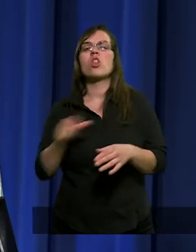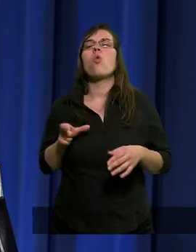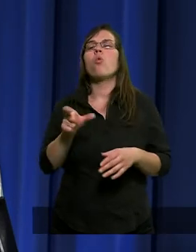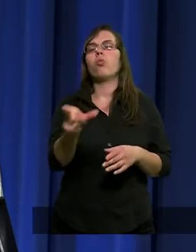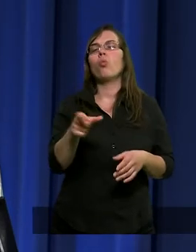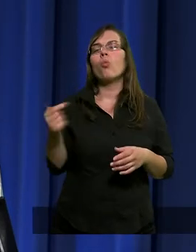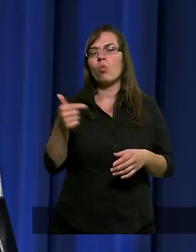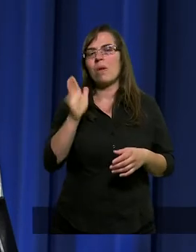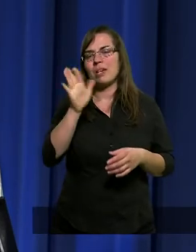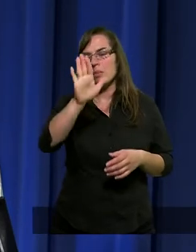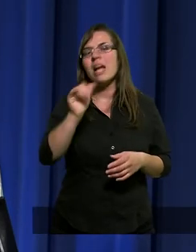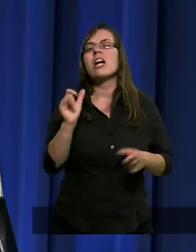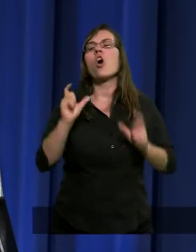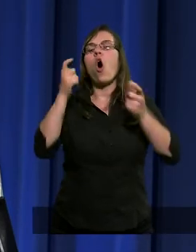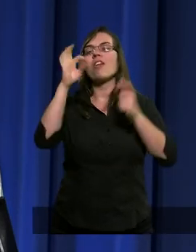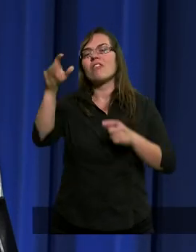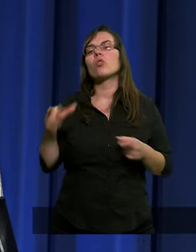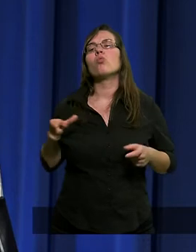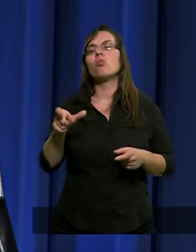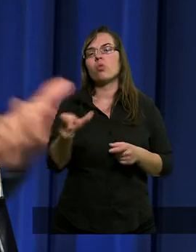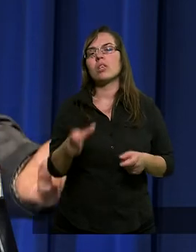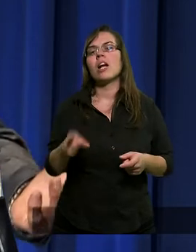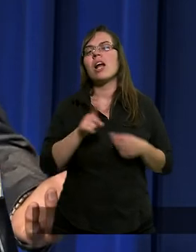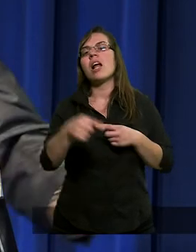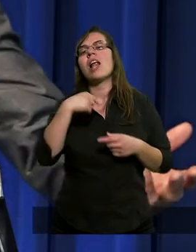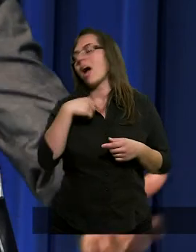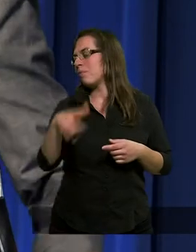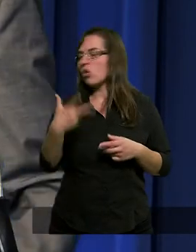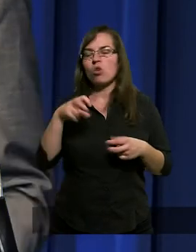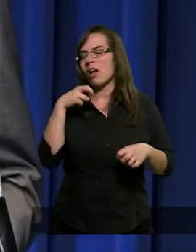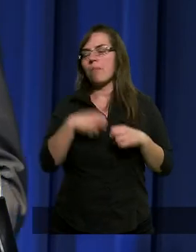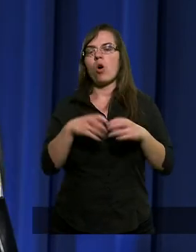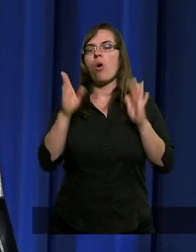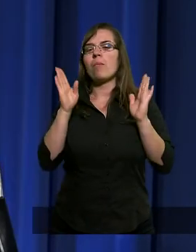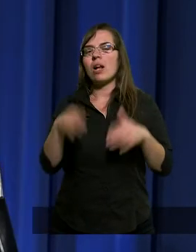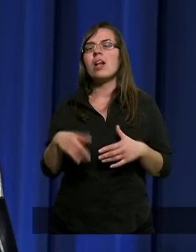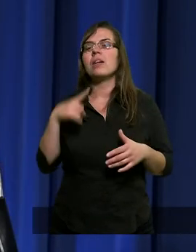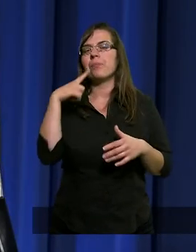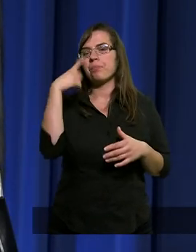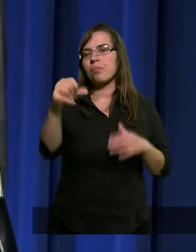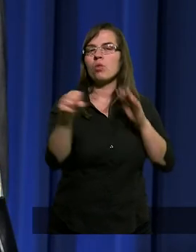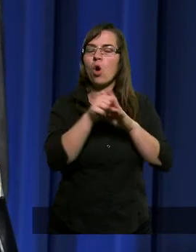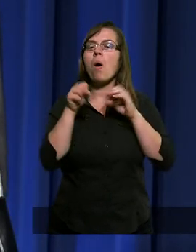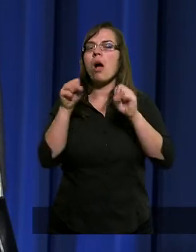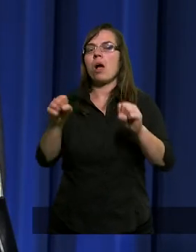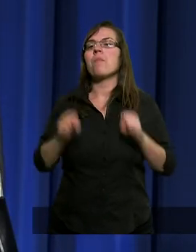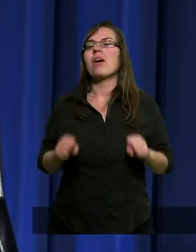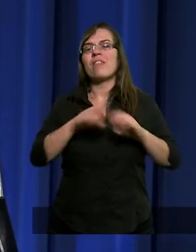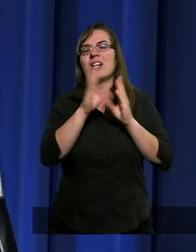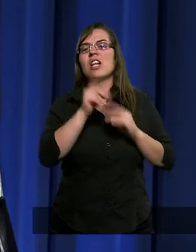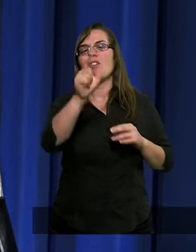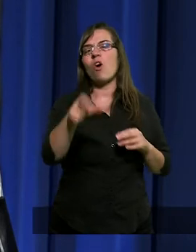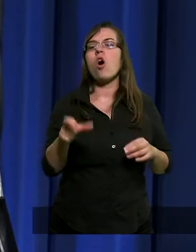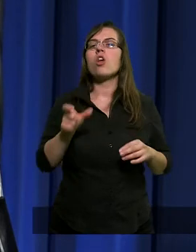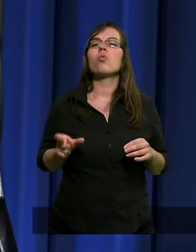i ponosił konsekwencje dłużnika. A dla mnie nie jest to problem. Pójdziemy do banku i te wszystkie